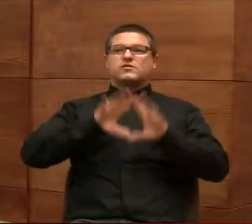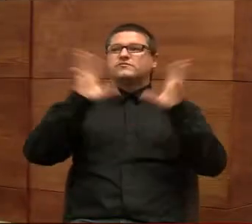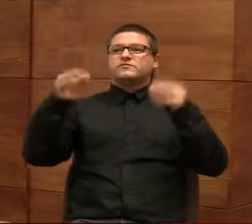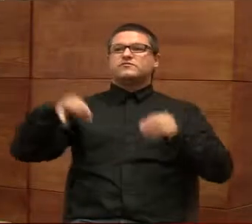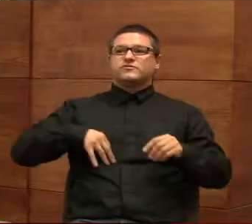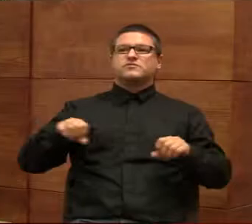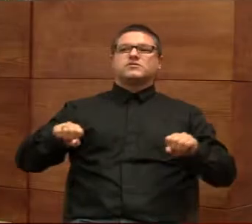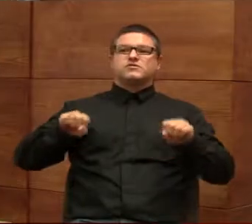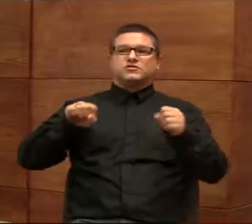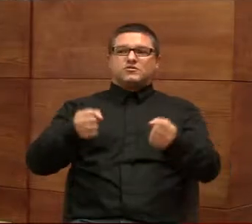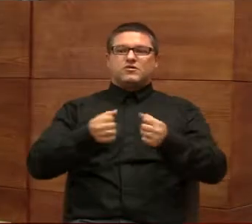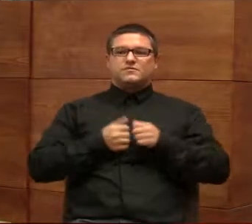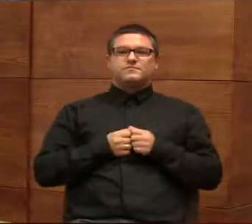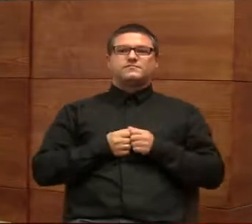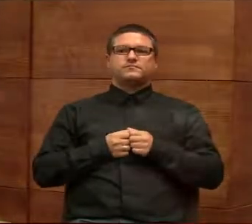aktywność.